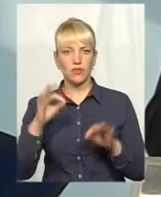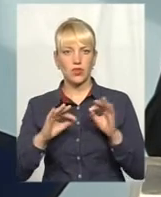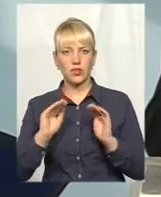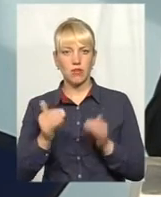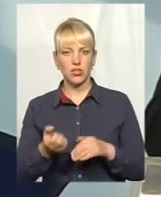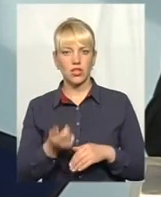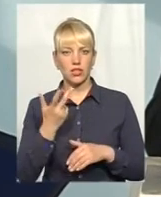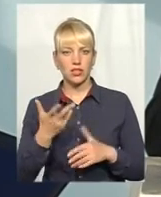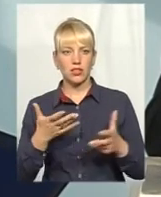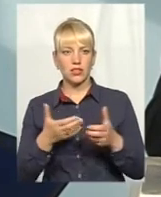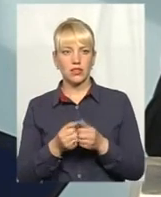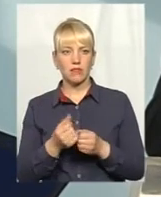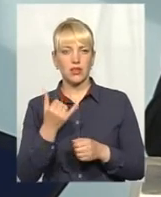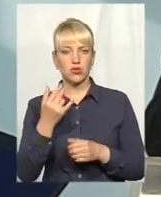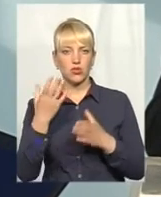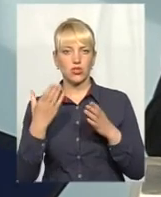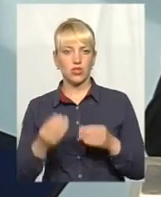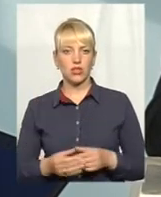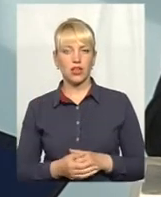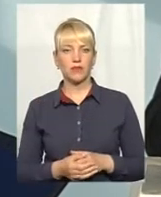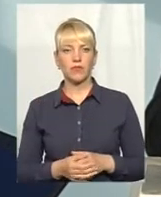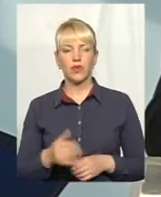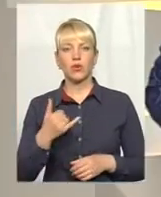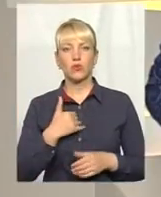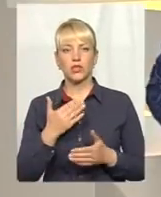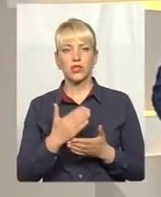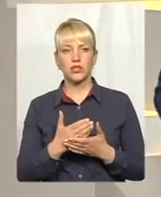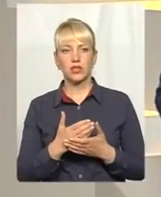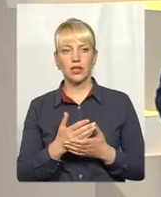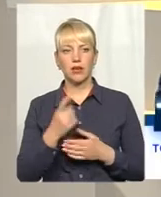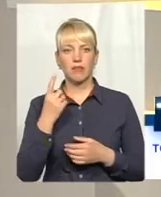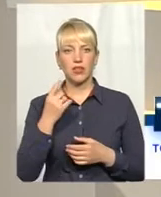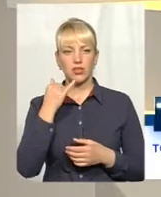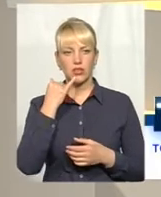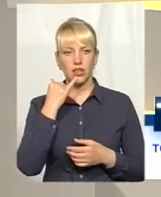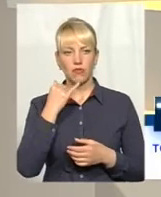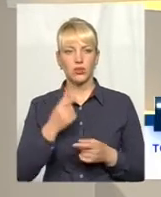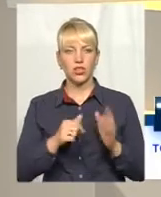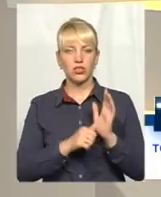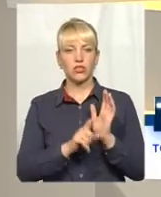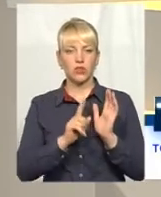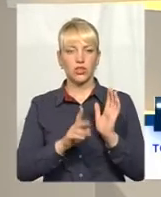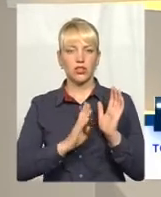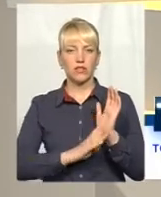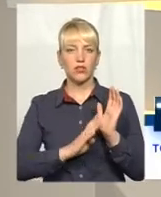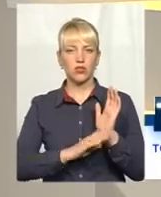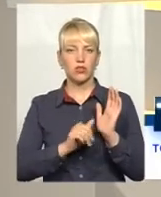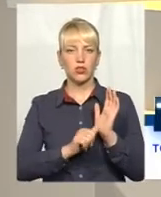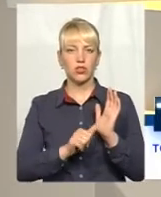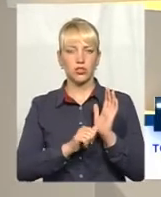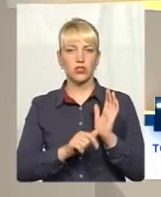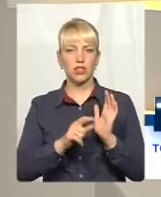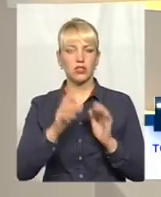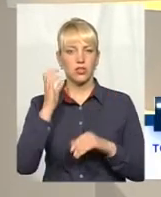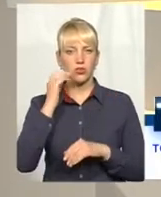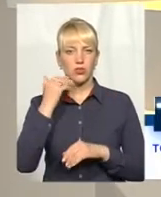на сьогоднішній день. У нас є, дякую за відповідь, у нас є перший телефонний дзвінок, 61-9060. Слухаємо вас,